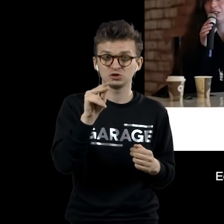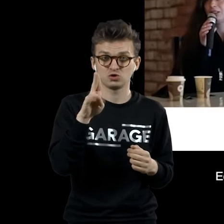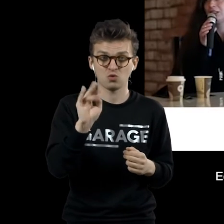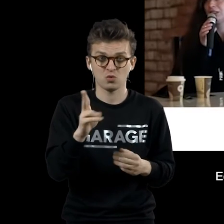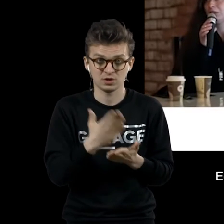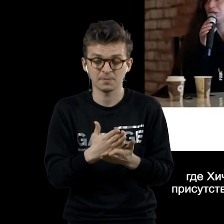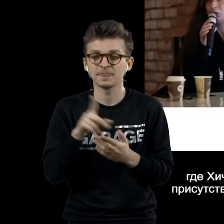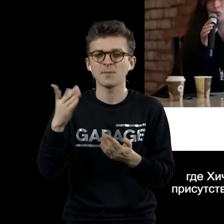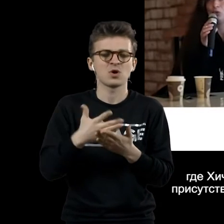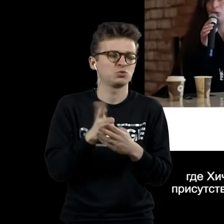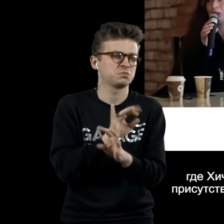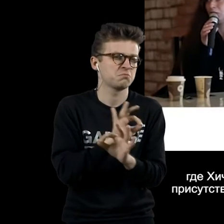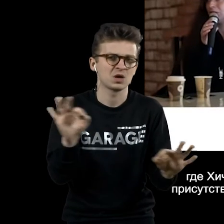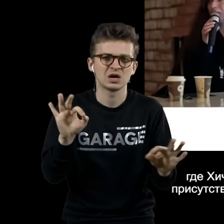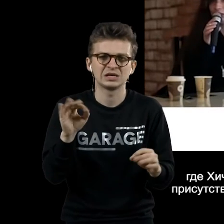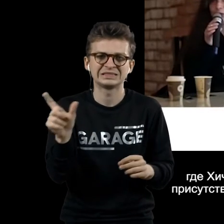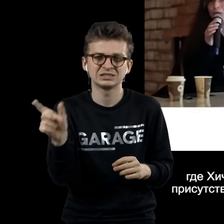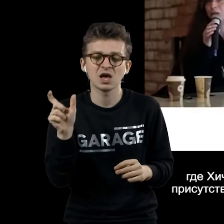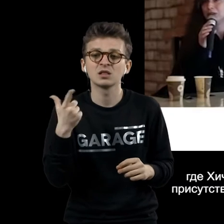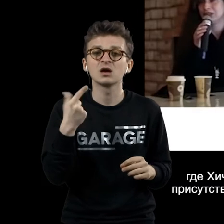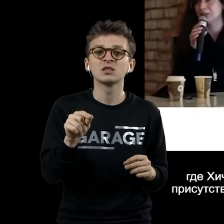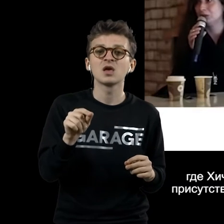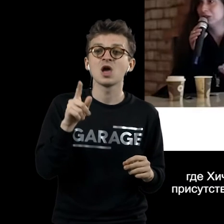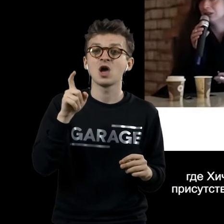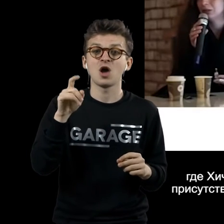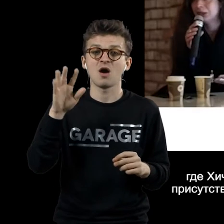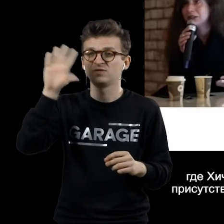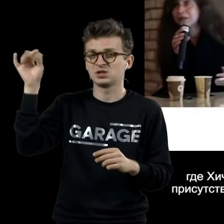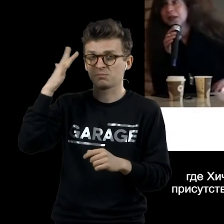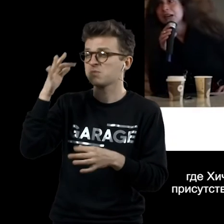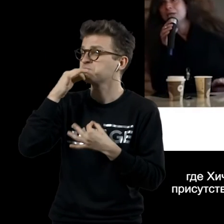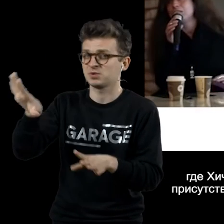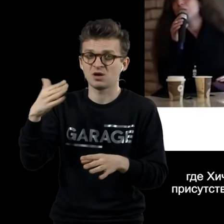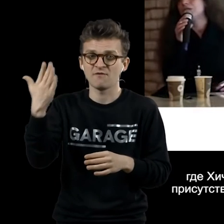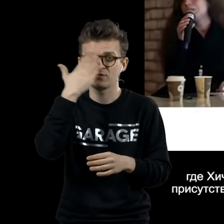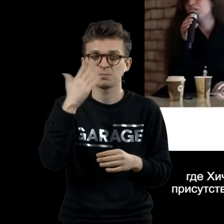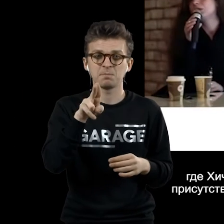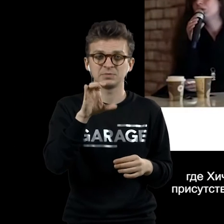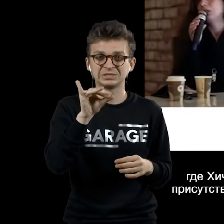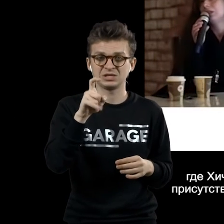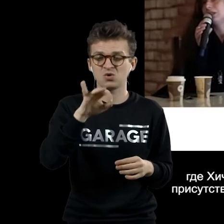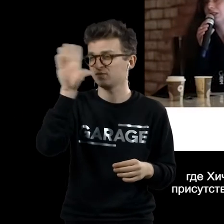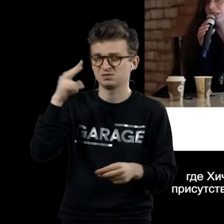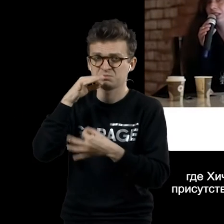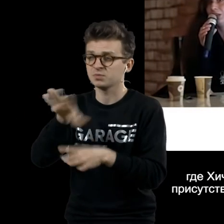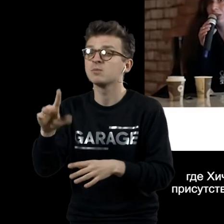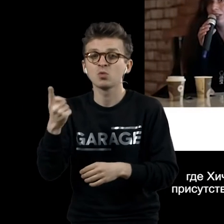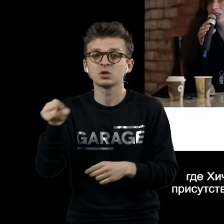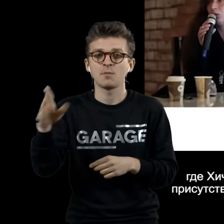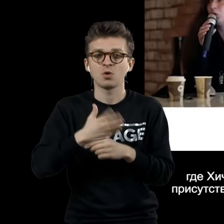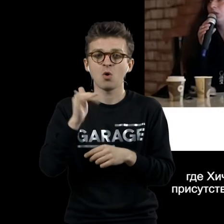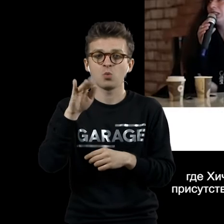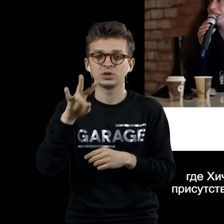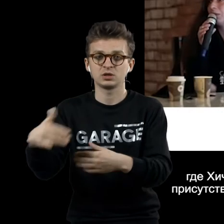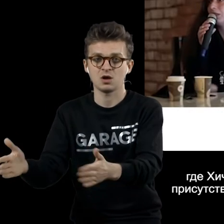замечательная сцена, где «Хичкоку» пытаются запороть сцену из «Психа», потому что в ней присутствует унитаз. А